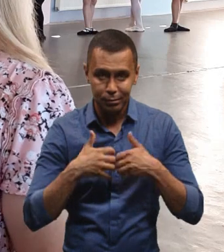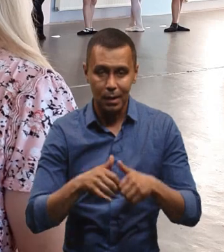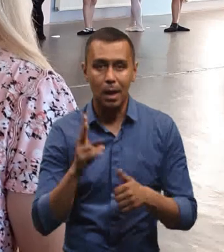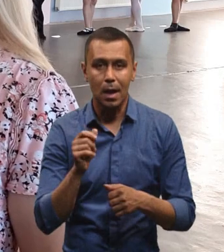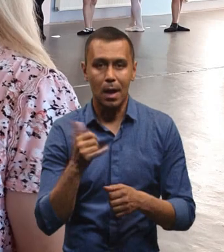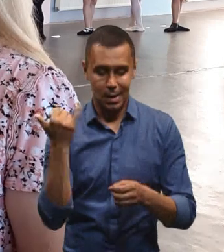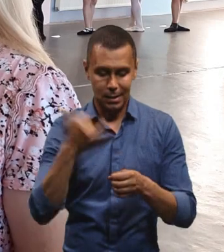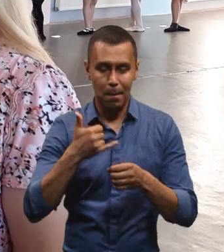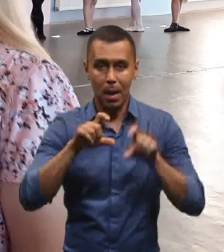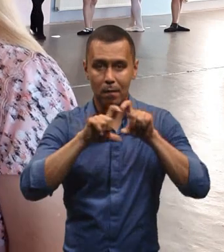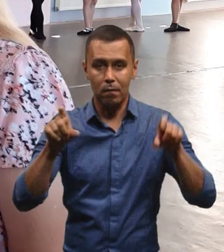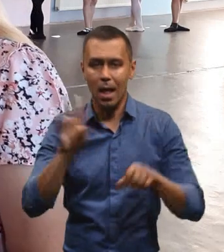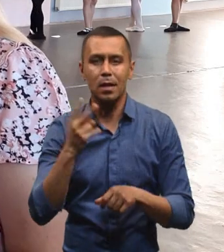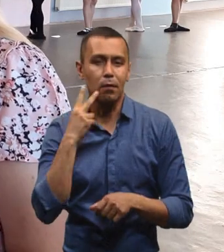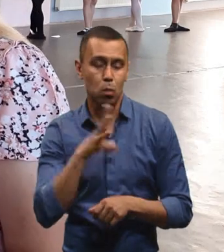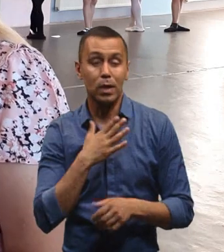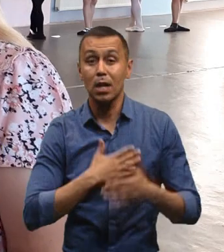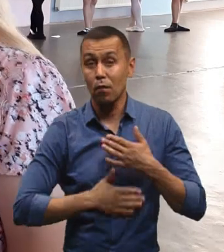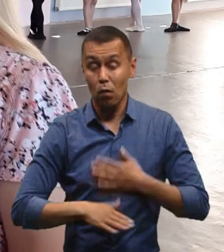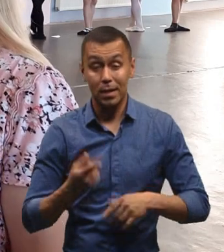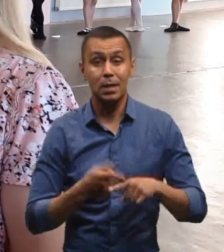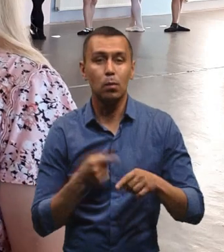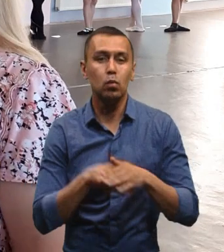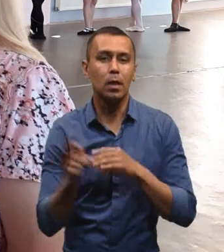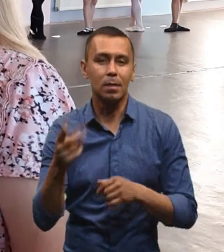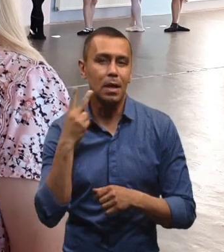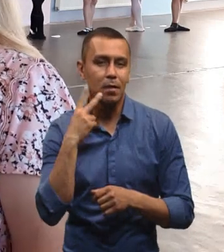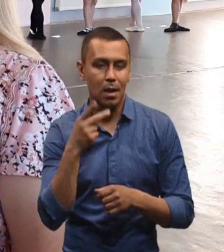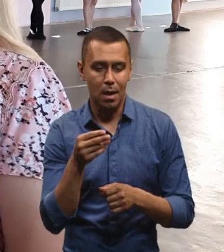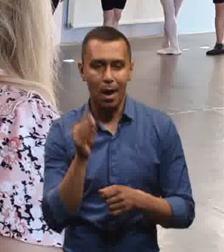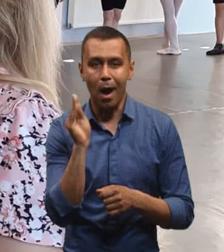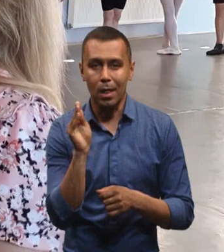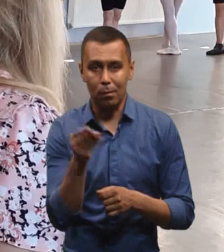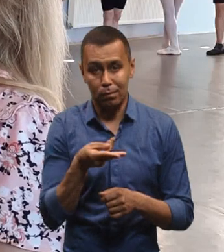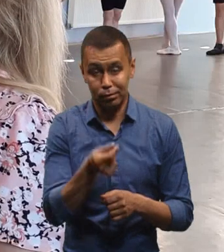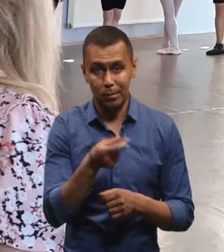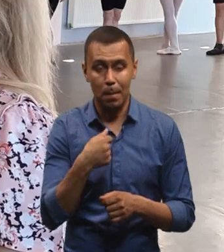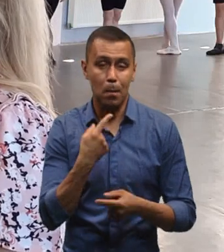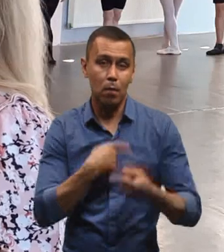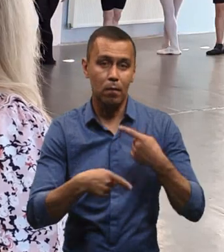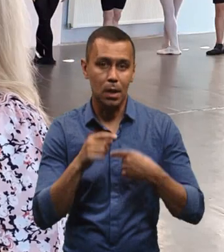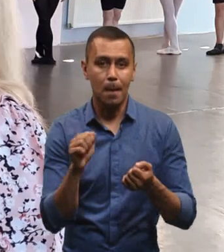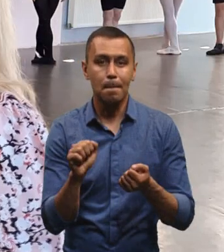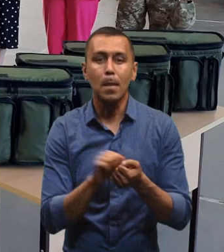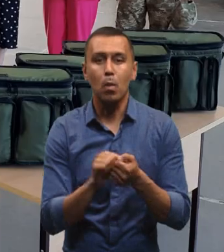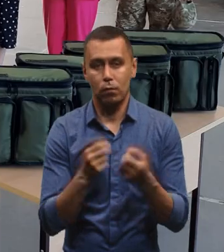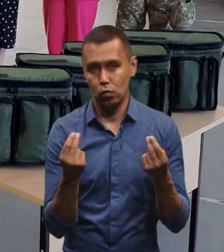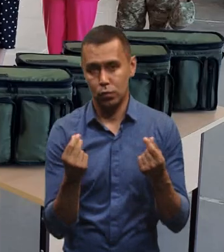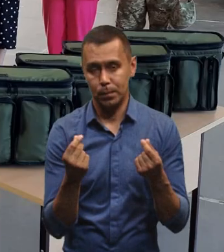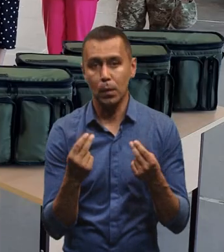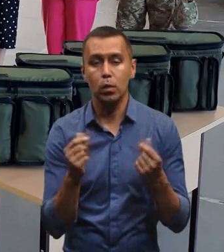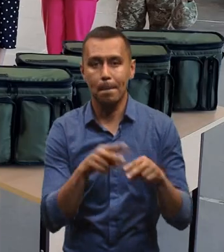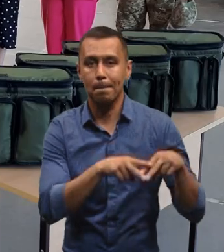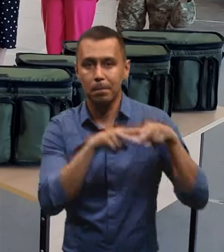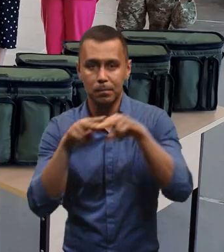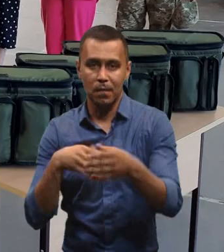заправках. Вони не завжди були задоволені цим, тому що там завжди картками розраховуються. Вони вже повертали просто паперовими грошима. Гроші